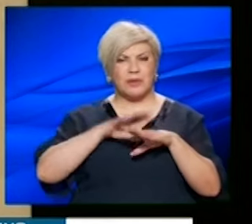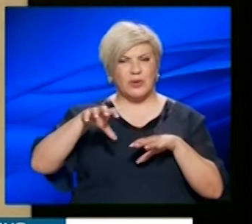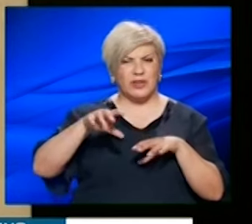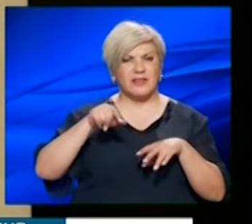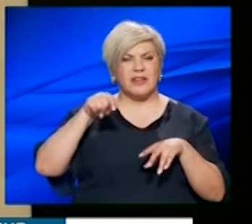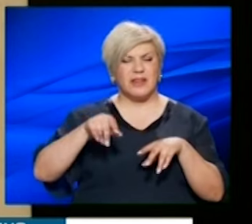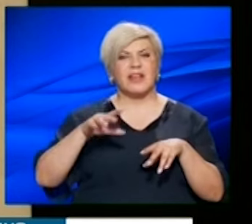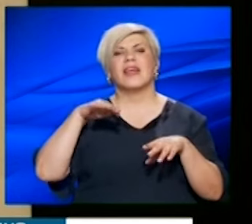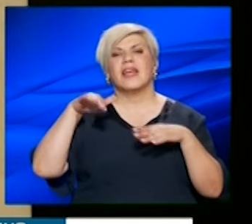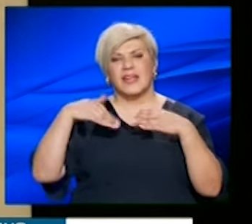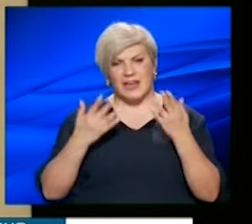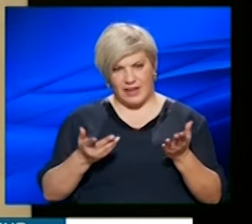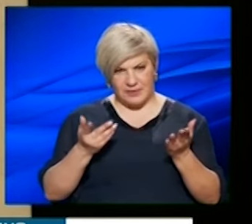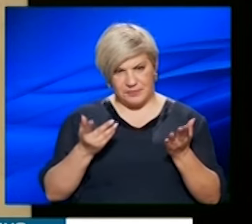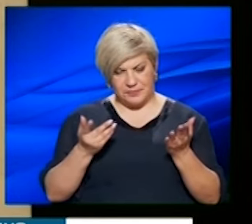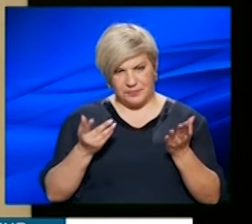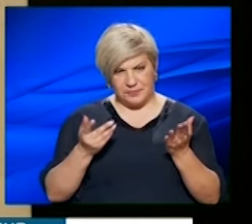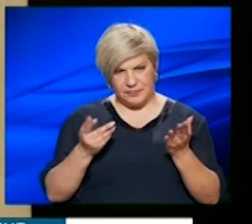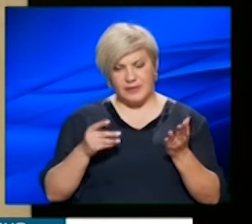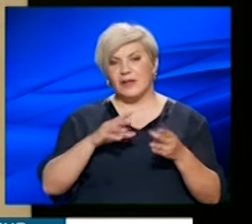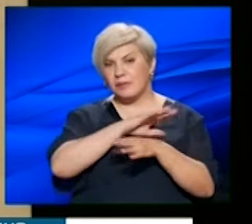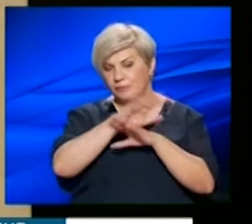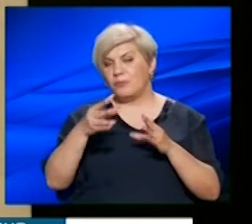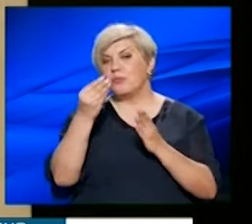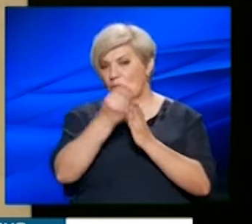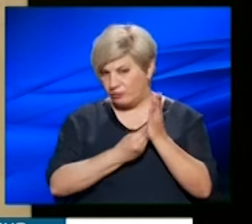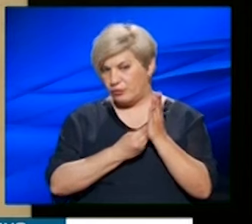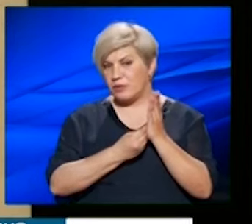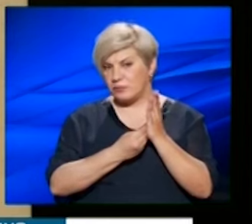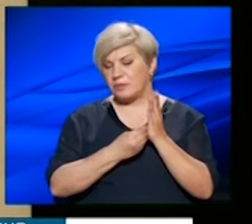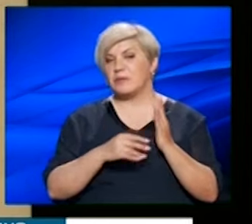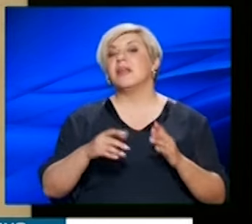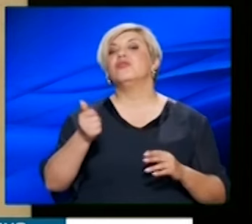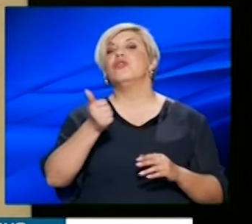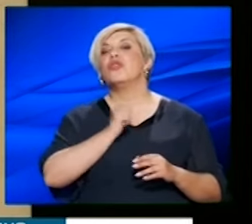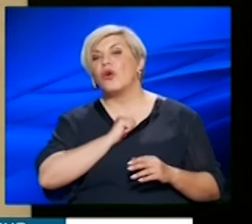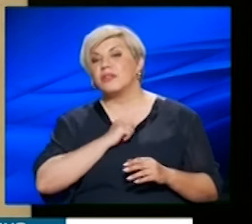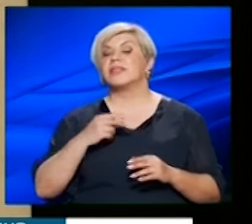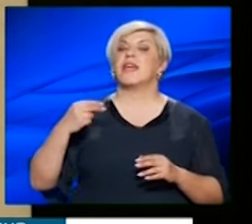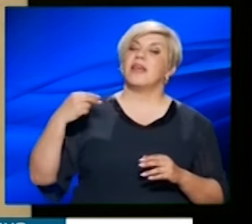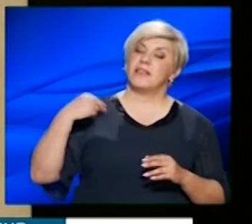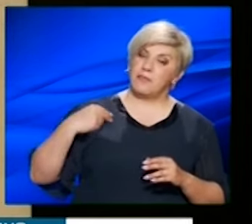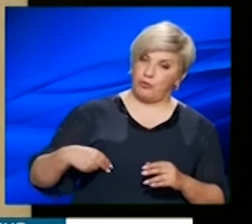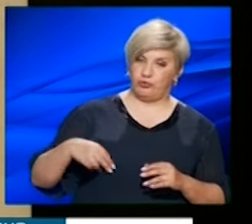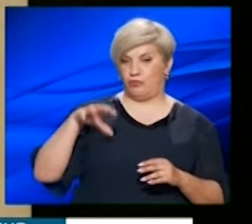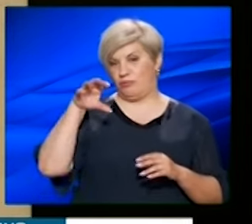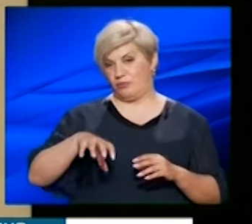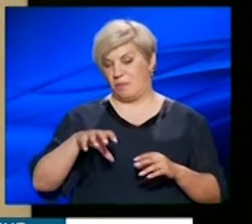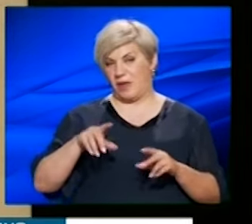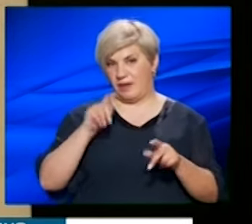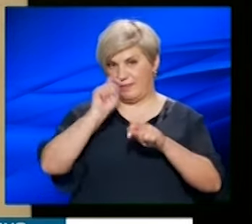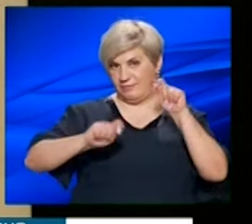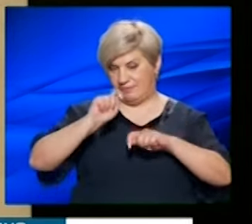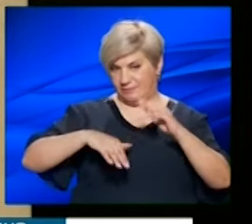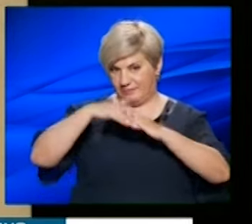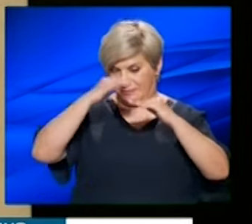η κατάληξη πολλές φορές μετασδύτηκε με τους εργολάβους. Γι' αυτό λοιπόν φωνάζουμε ότι